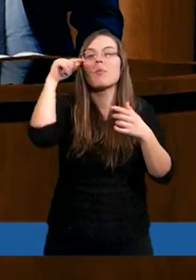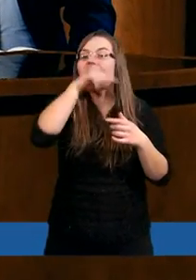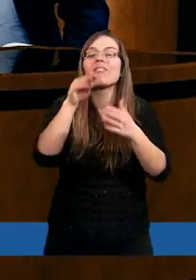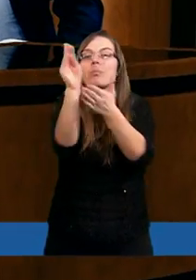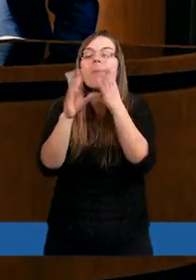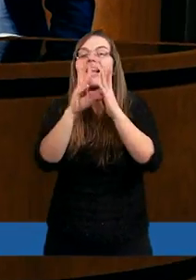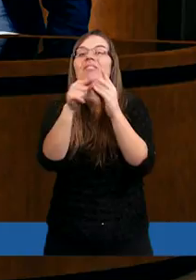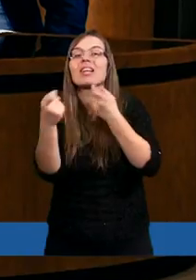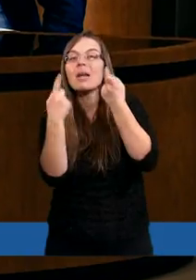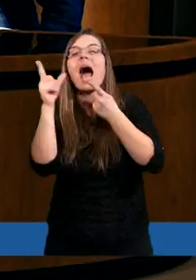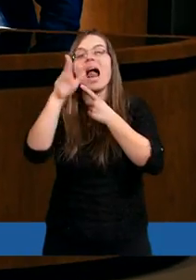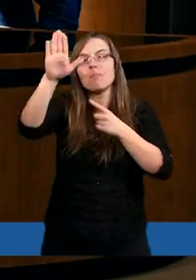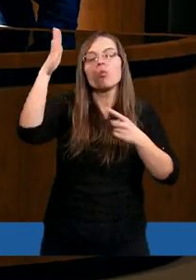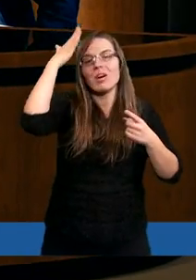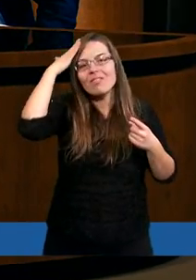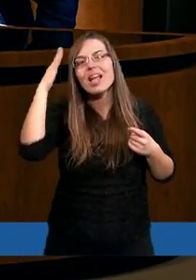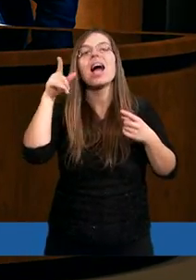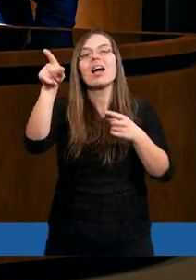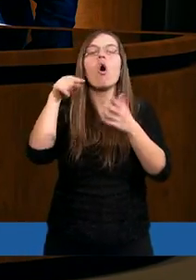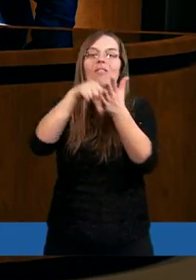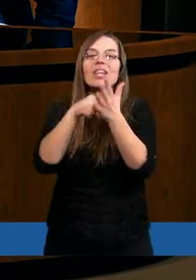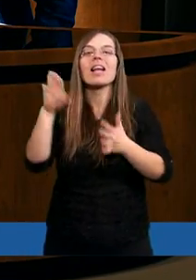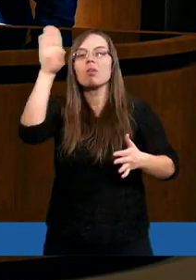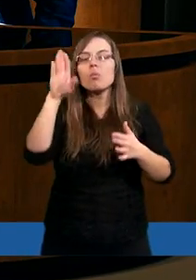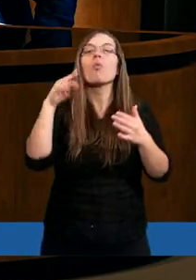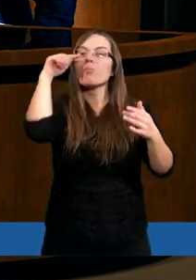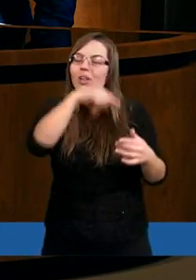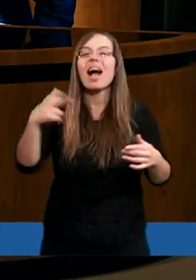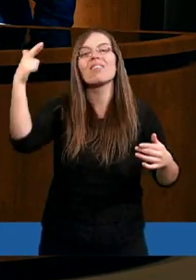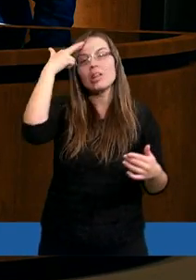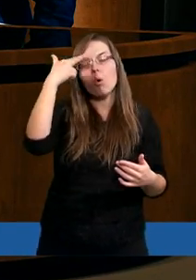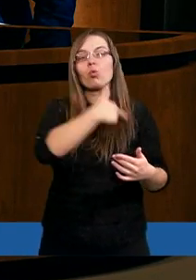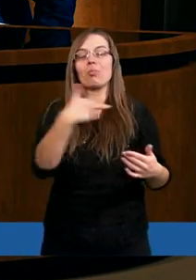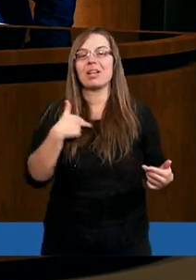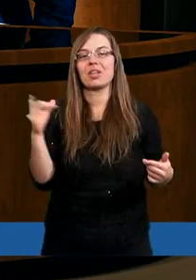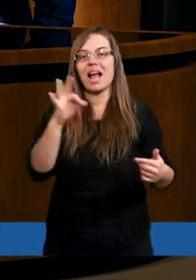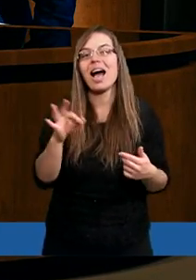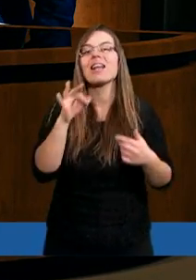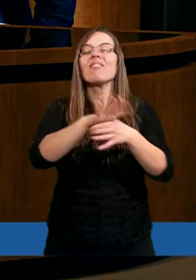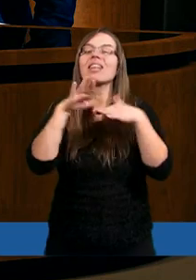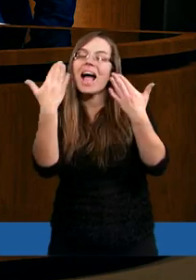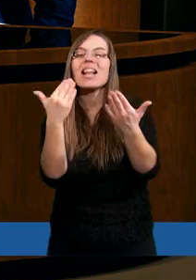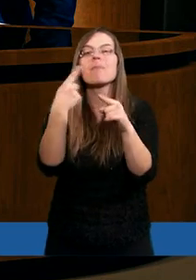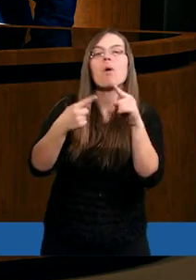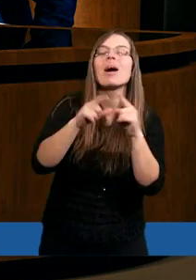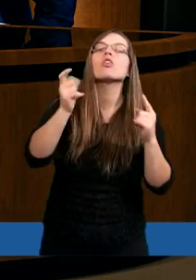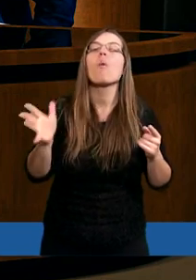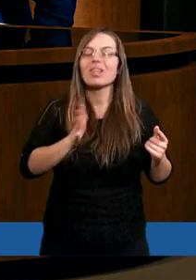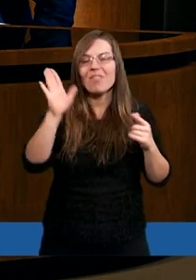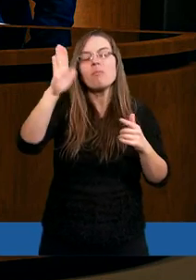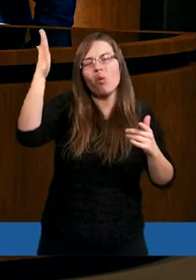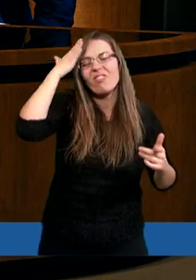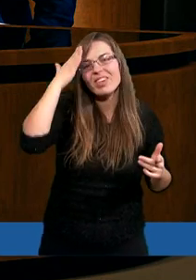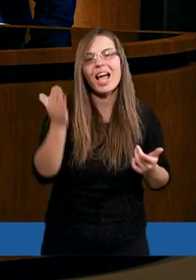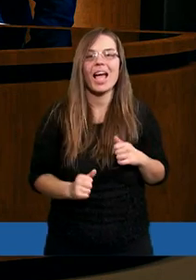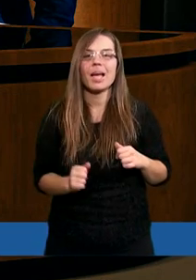Panu Bogu naszych cierpień, licząc na to, że On wtedy jest w stanie nas zrozumieć, ale On doskonale wie w danym momencie, co przeżywamy.